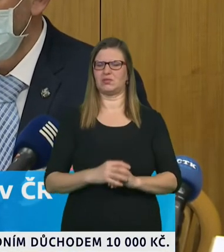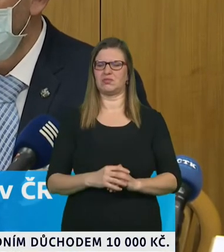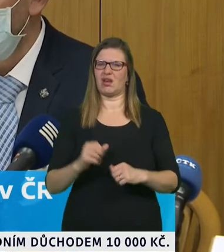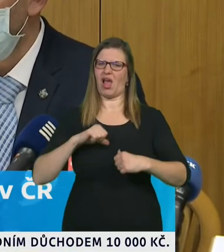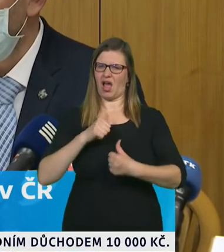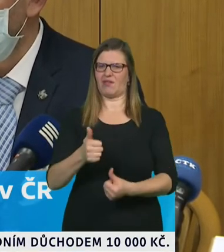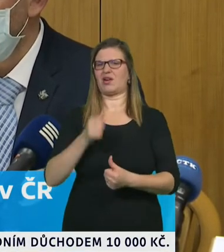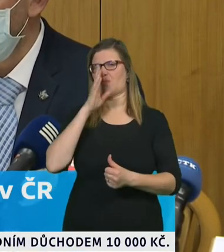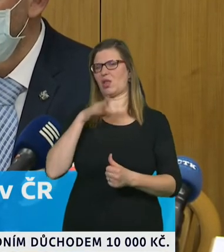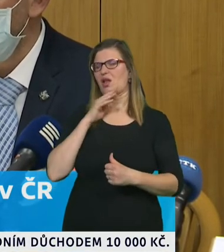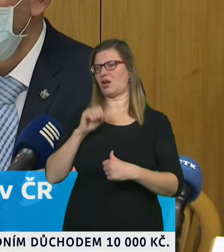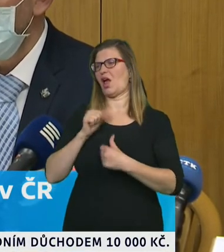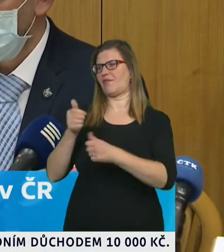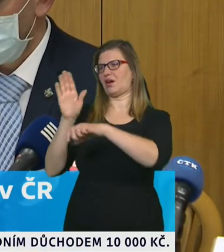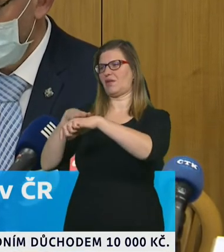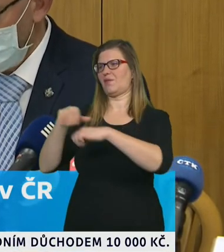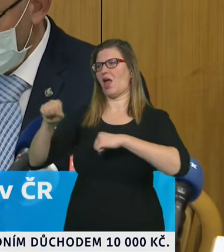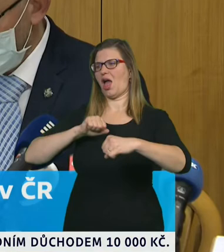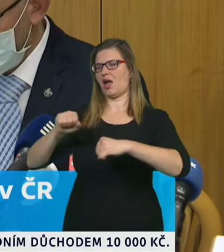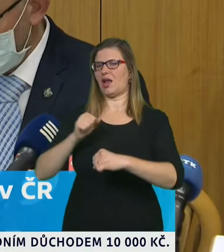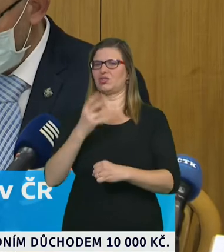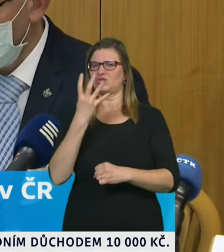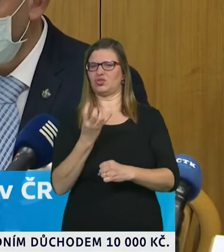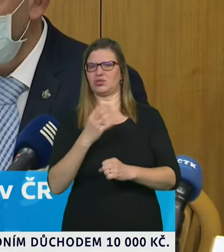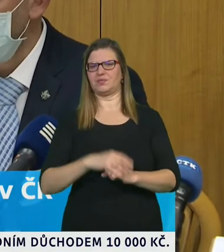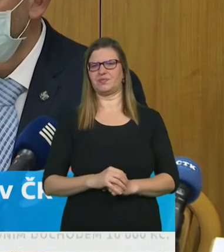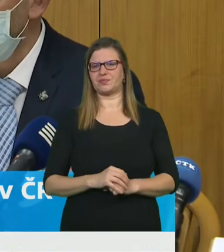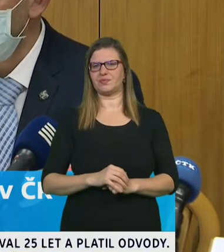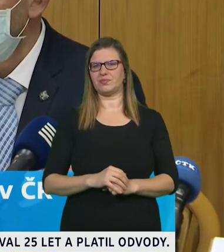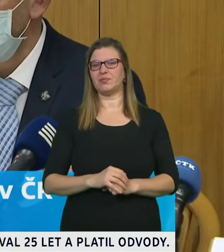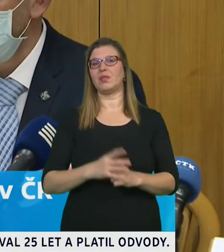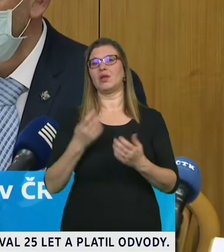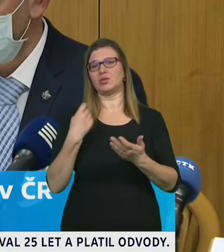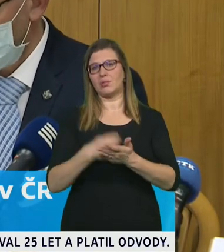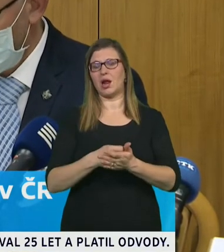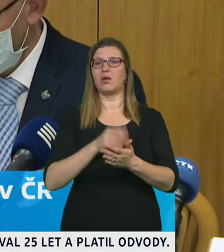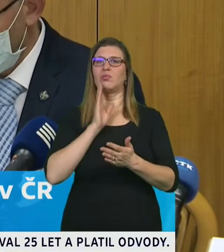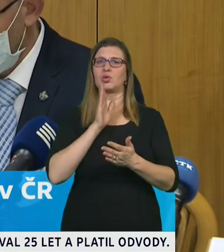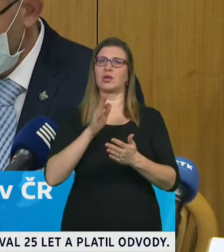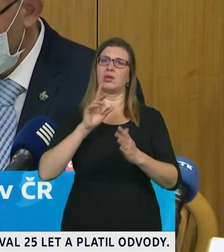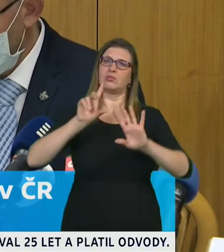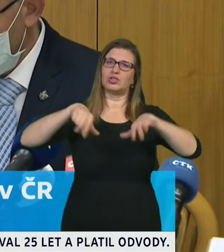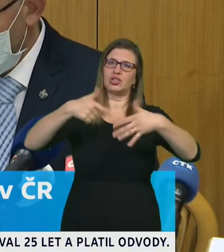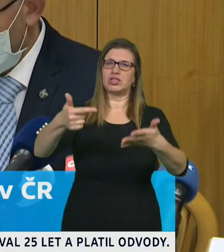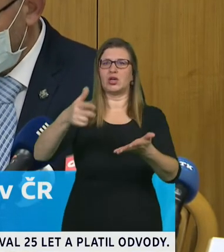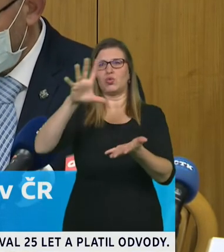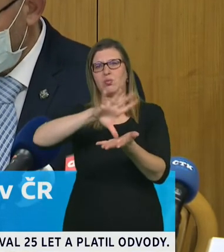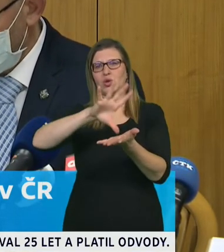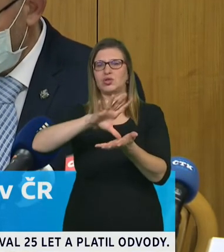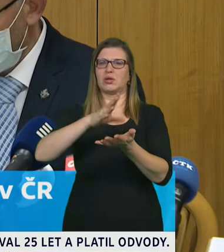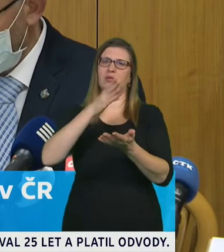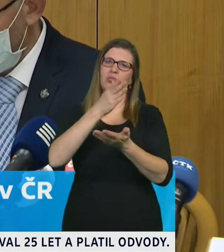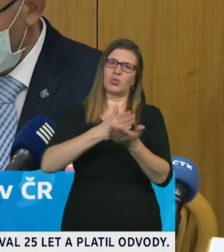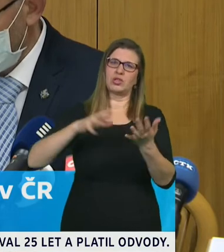odstupem několika dnů v průběhu dejme tomu druhé poloviny nebo konce příštího týdne a v tom